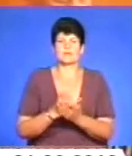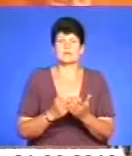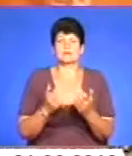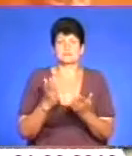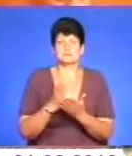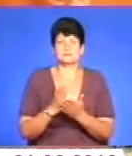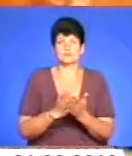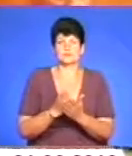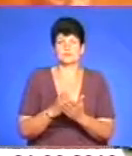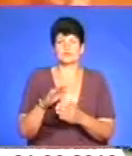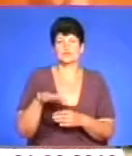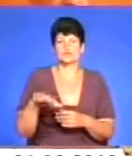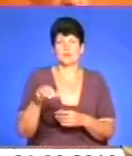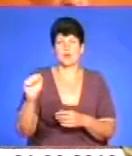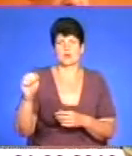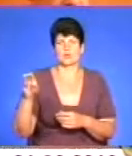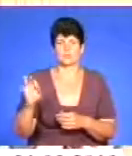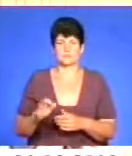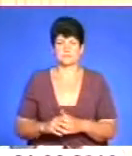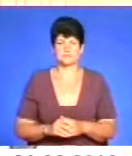несуть службу у зоні проведення АТО.